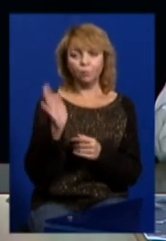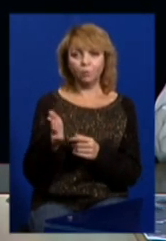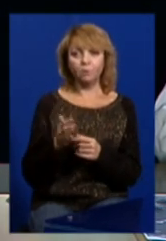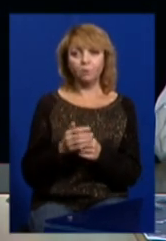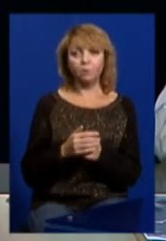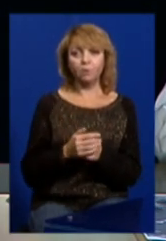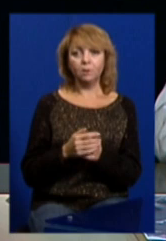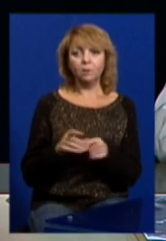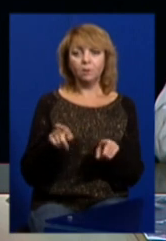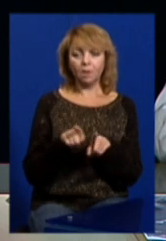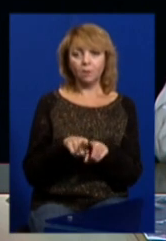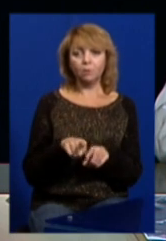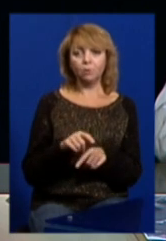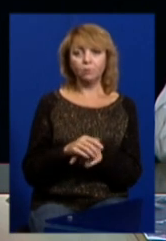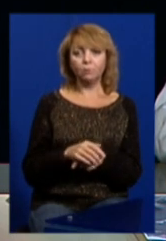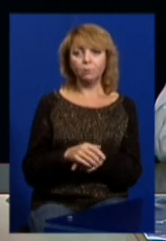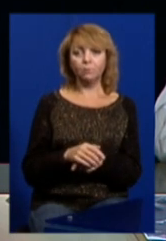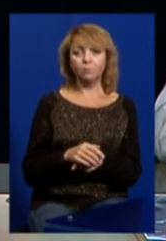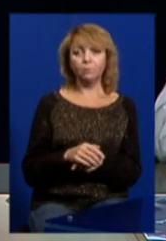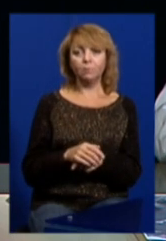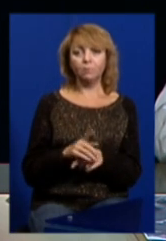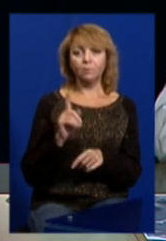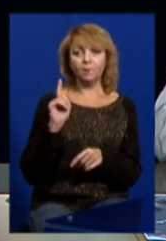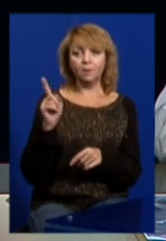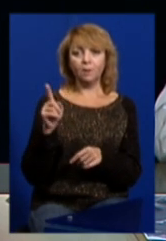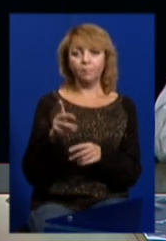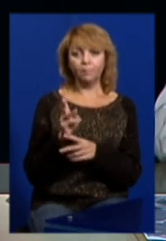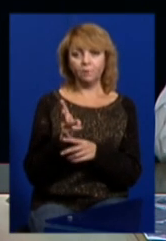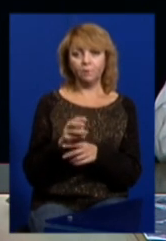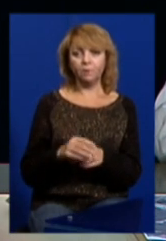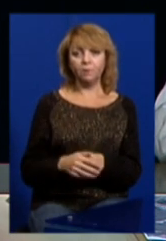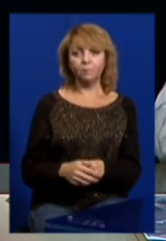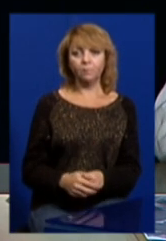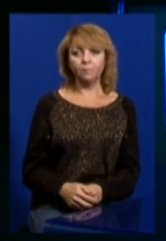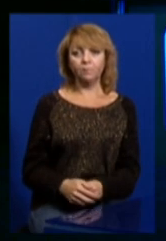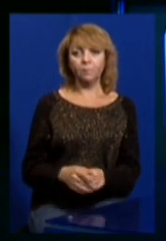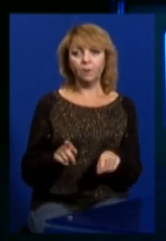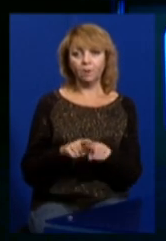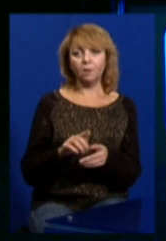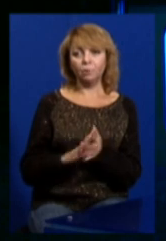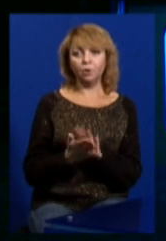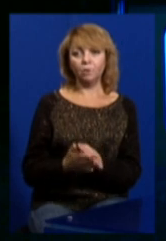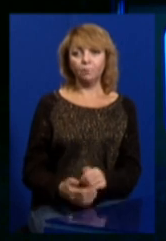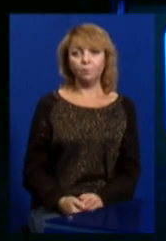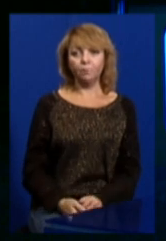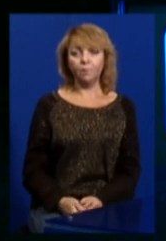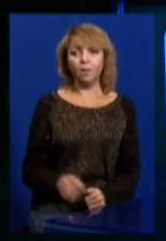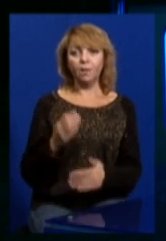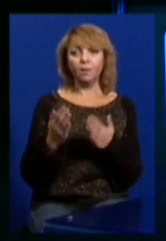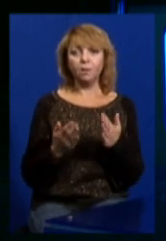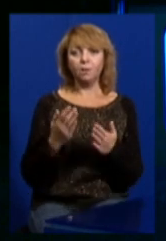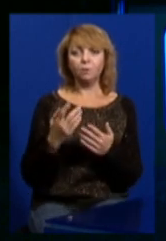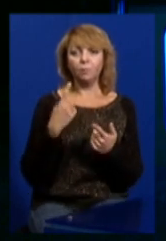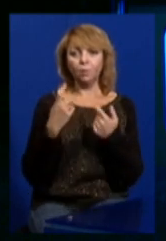також там висвітлений. Ну, таким чином. Якщо погрози